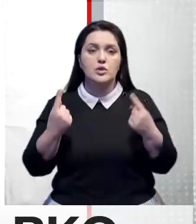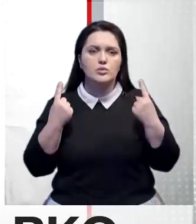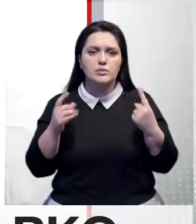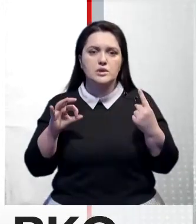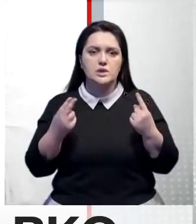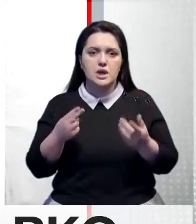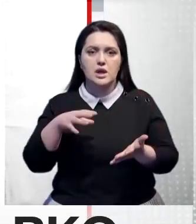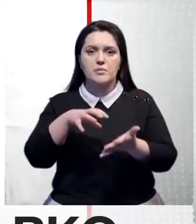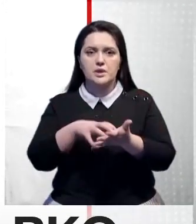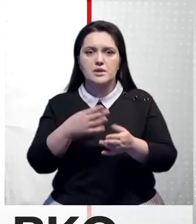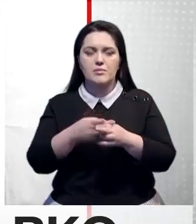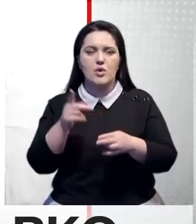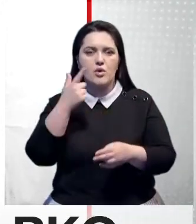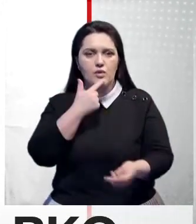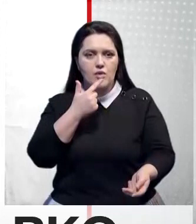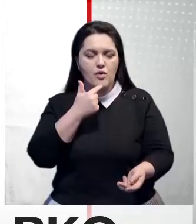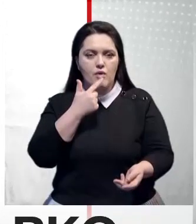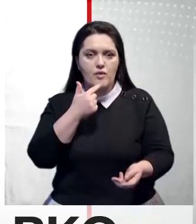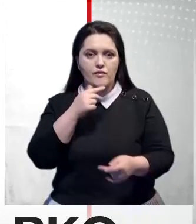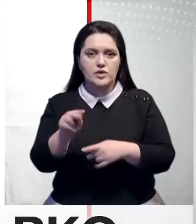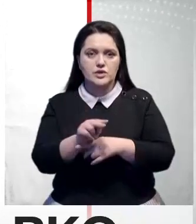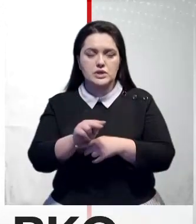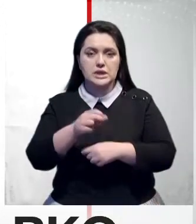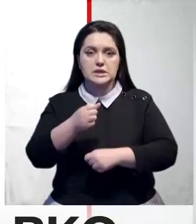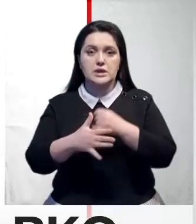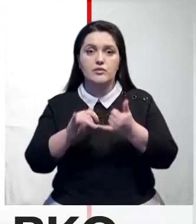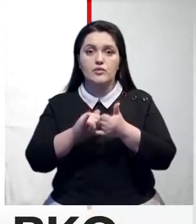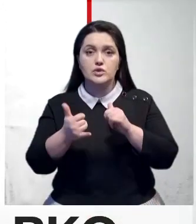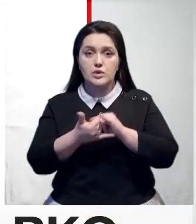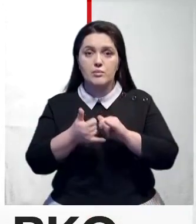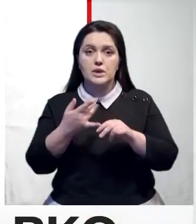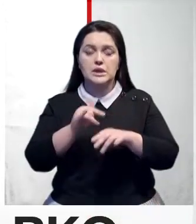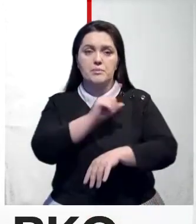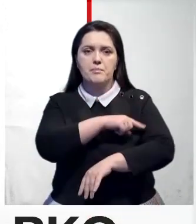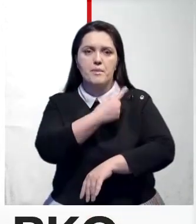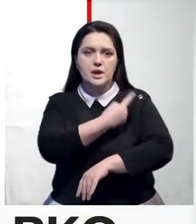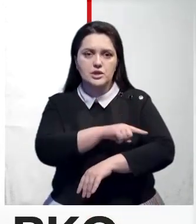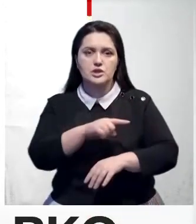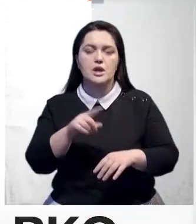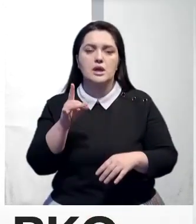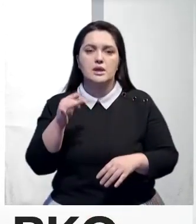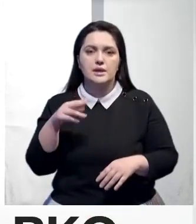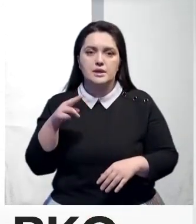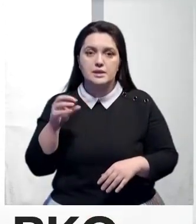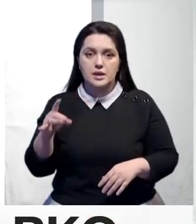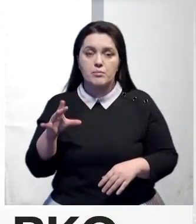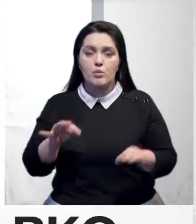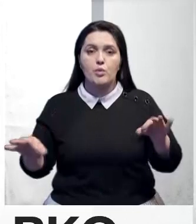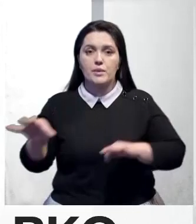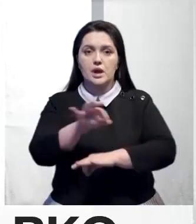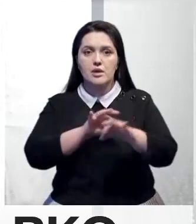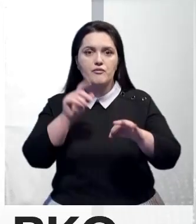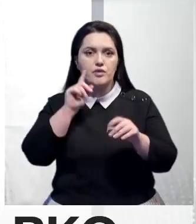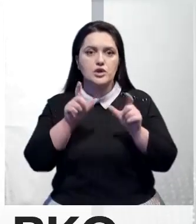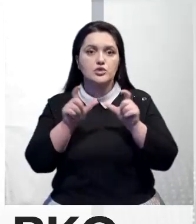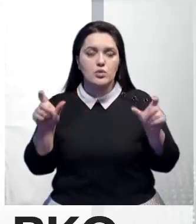строят крупные социальные объекты. Гематологический центр в Усть-Каменогорске и многопрофильный больничный комплекс в Ридере. По